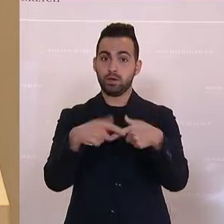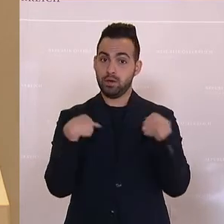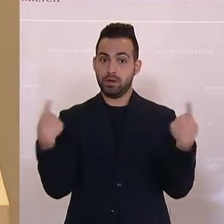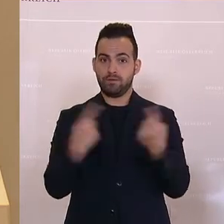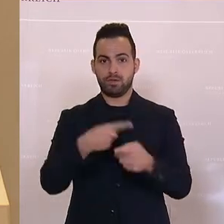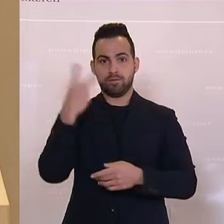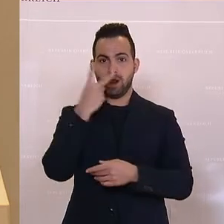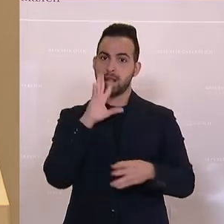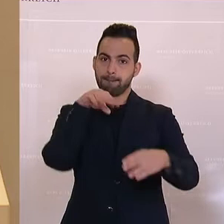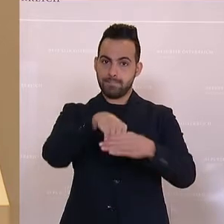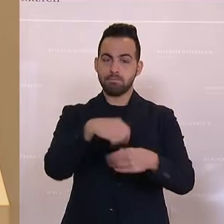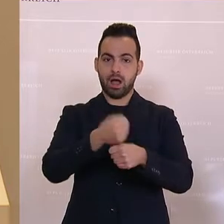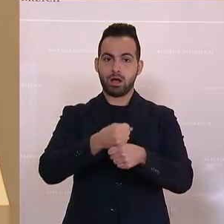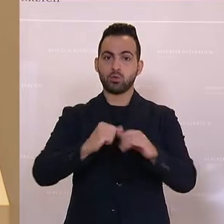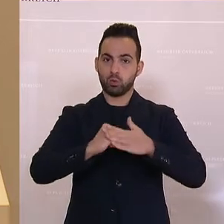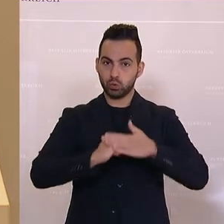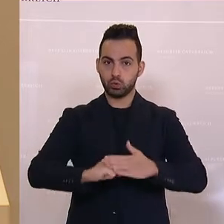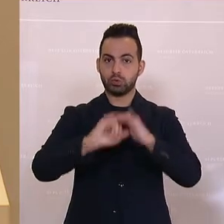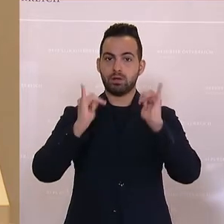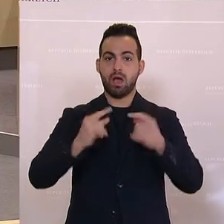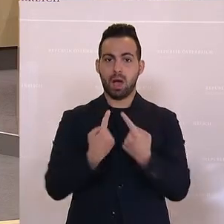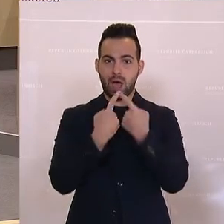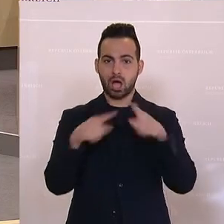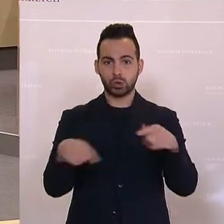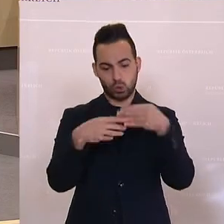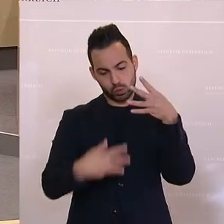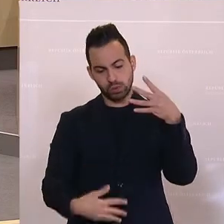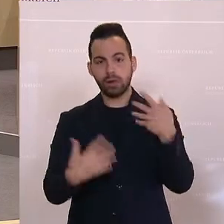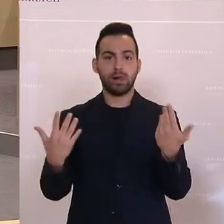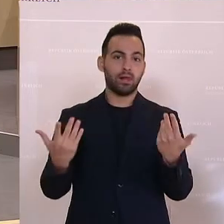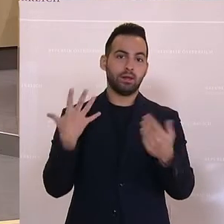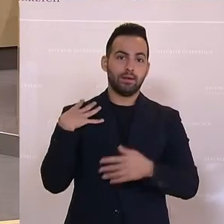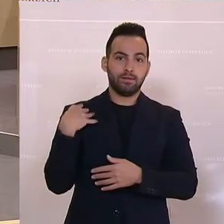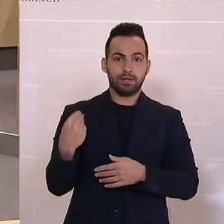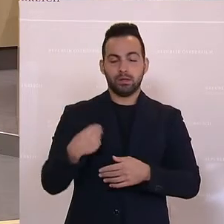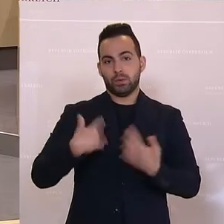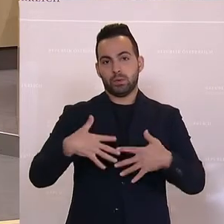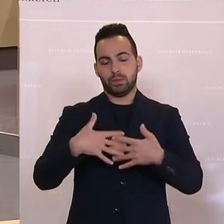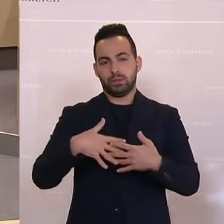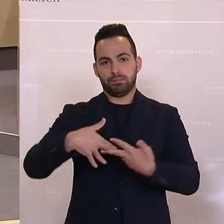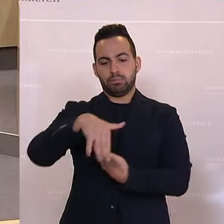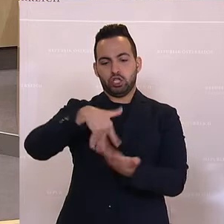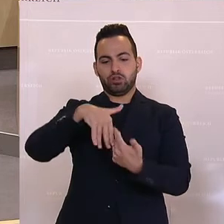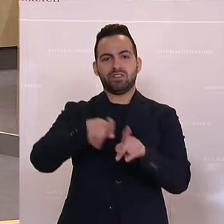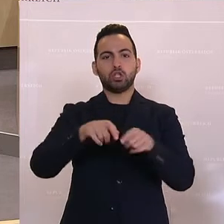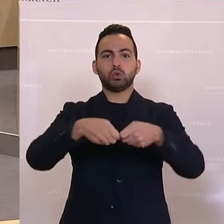mitgehen und unterstützen. Aber ansonsten ist es halt wieder eine ganz böse Mischung aus